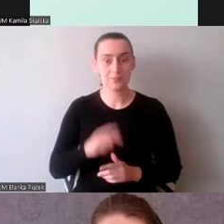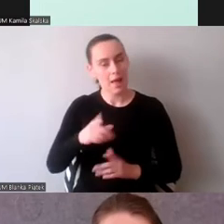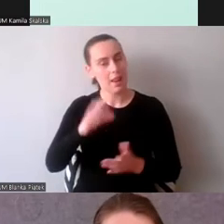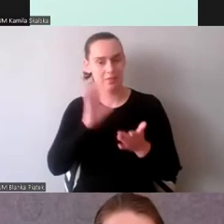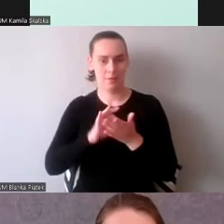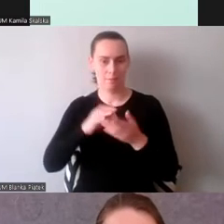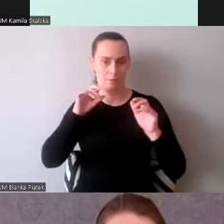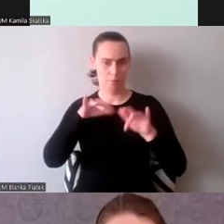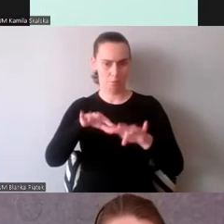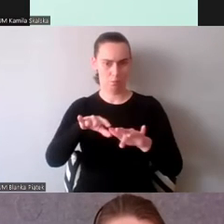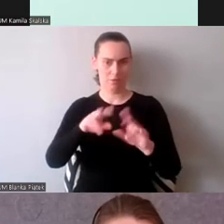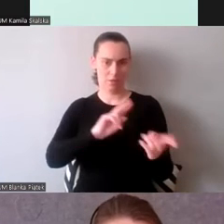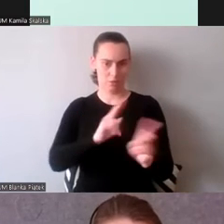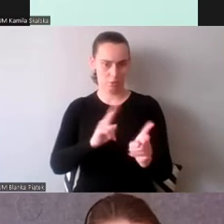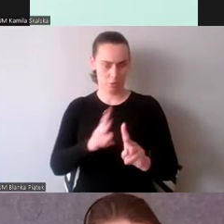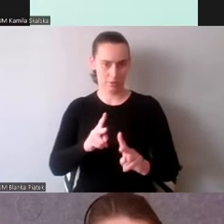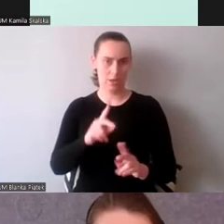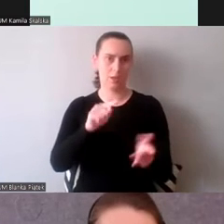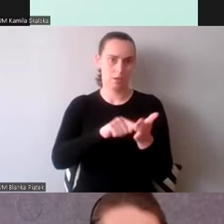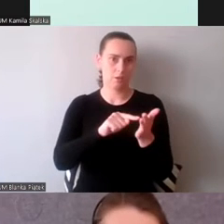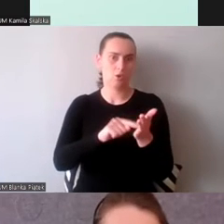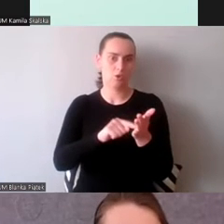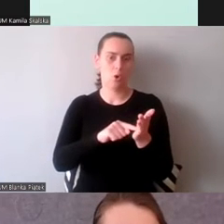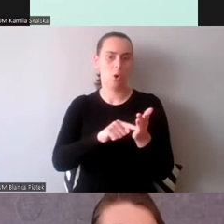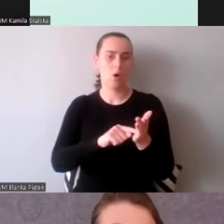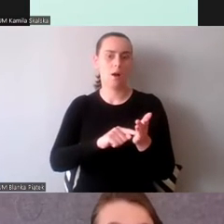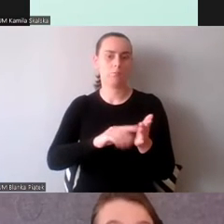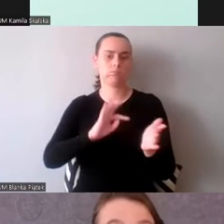wpływ i tym zajmowaliśmy się w naszym projekcie.